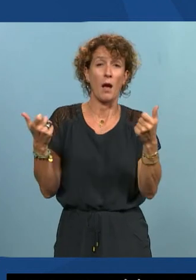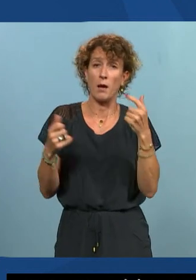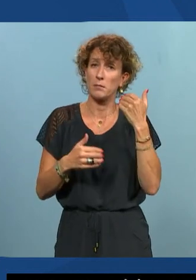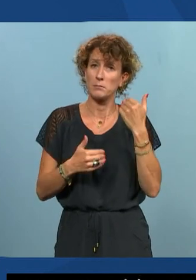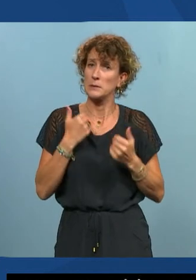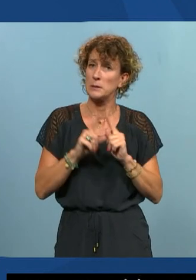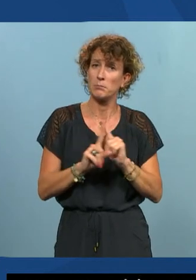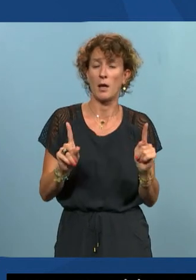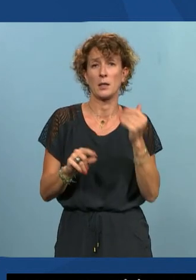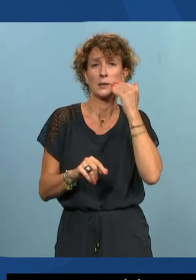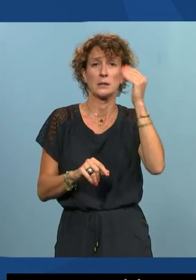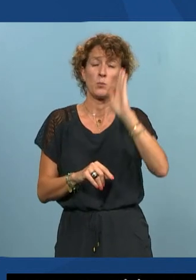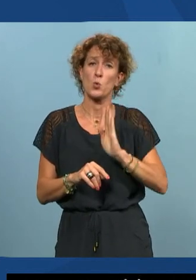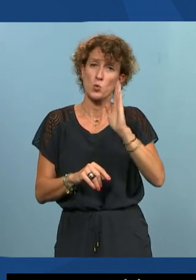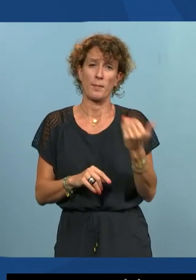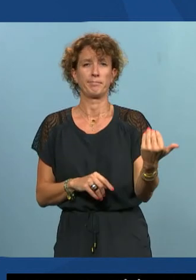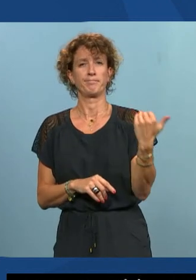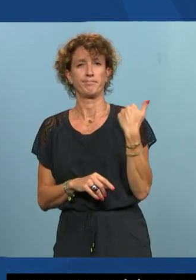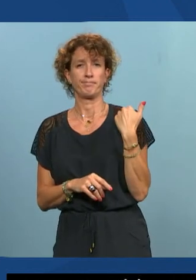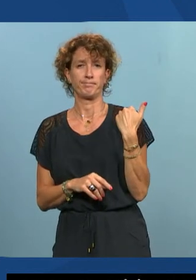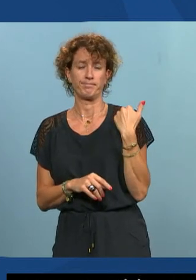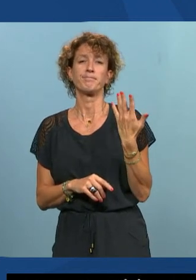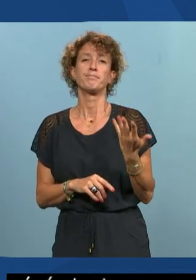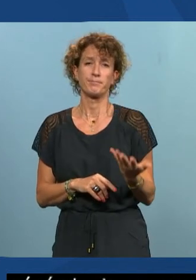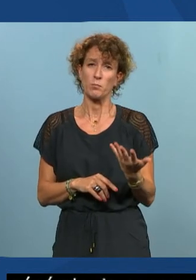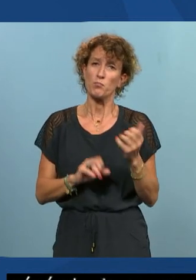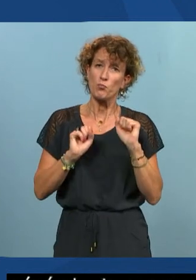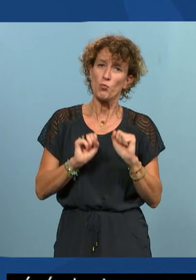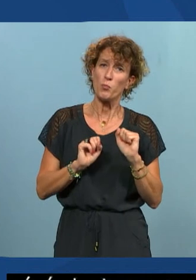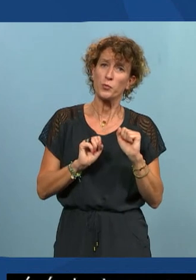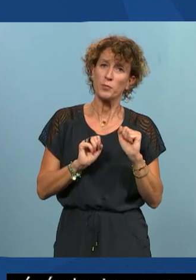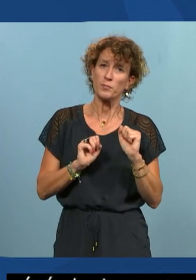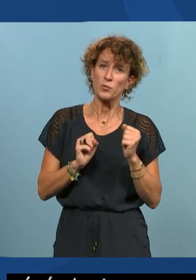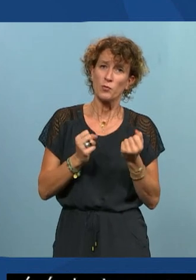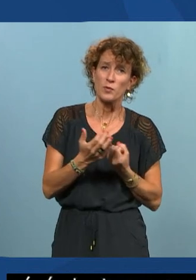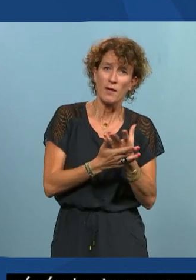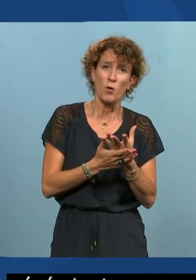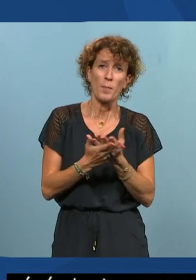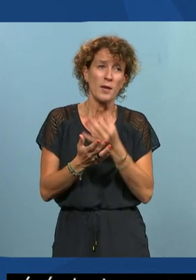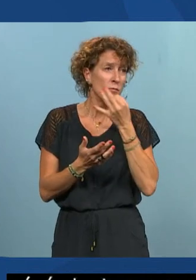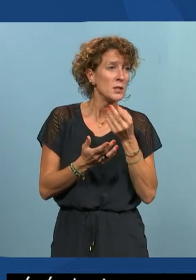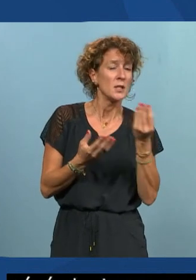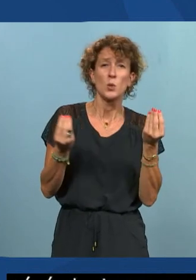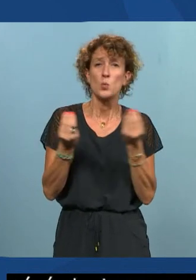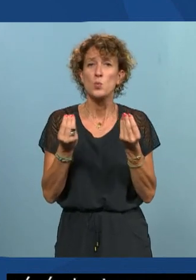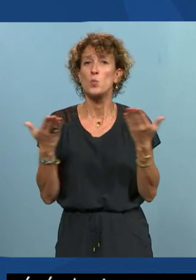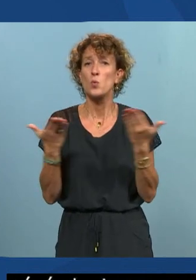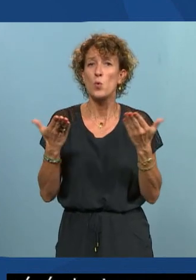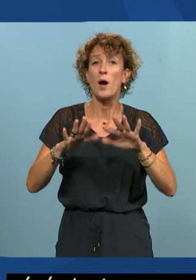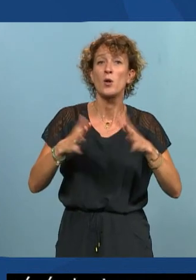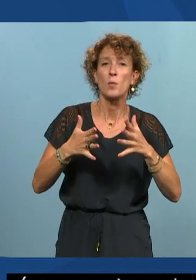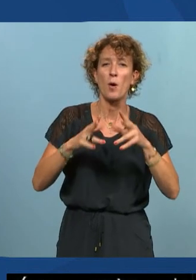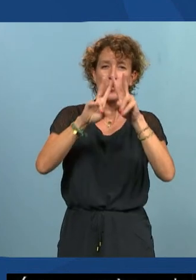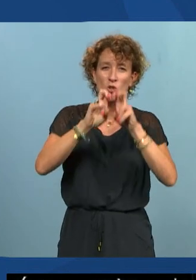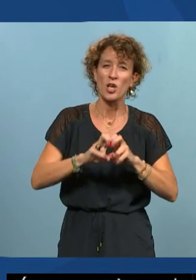si vous avez besoin d'un renseignement on peut assez facilement vous orienter vers les bonnes personnes les bonnes ressources les bons éléments pour aller en savoir